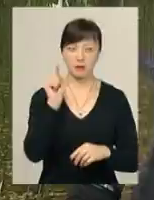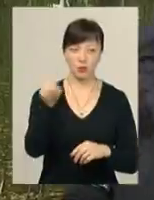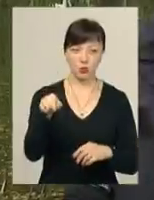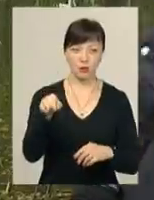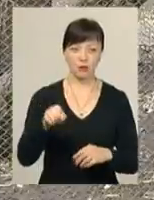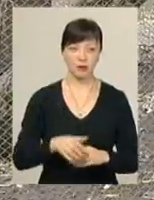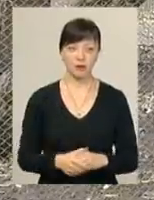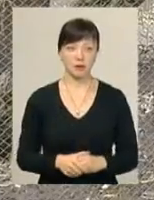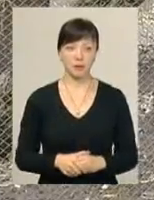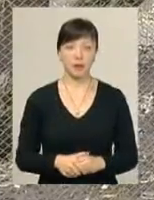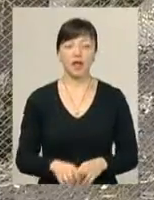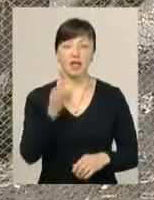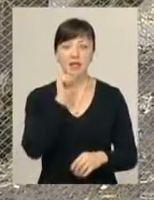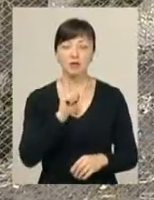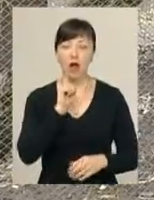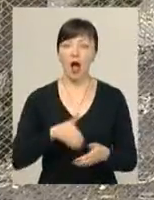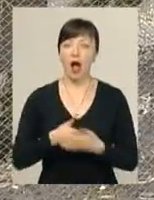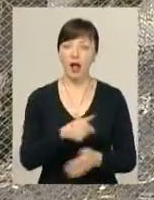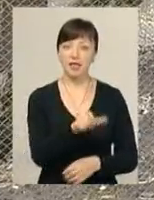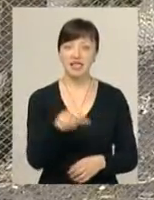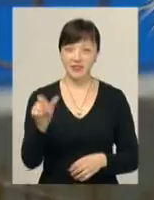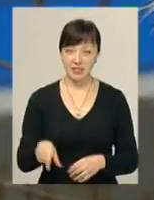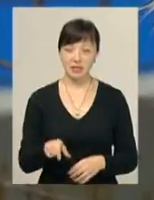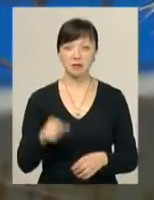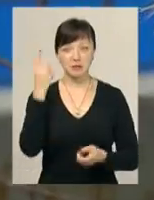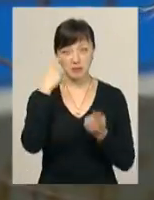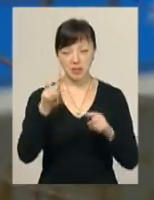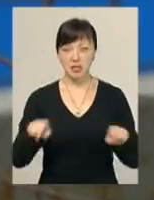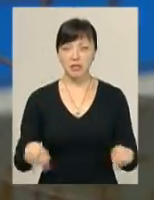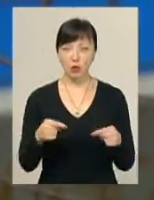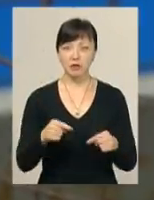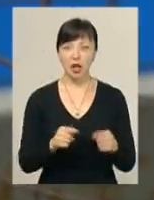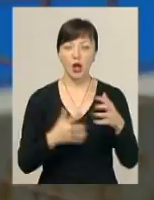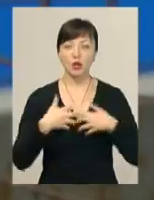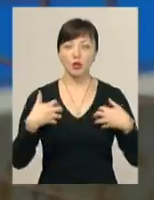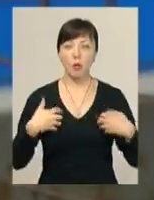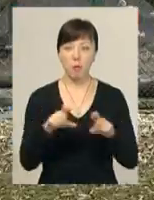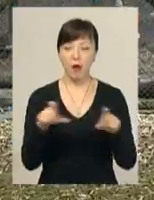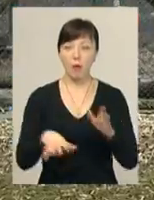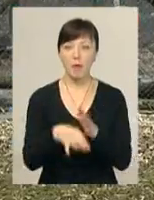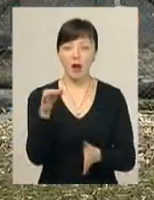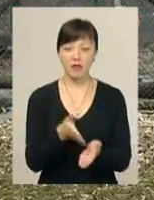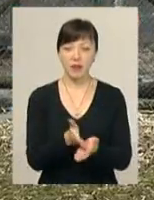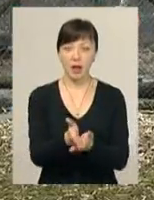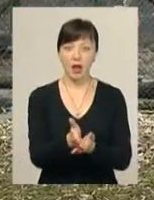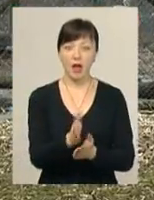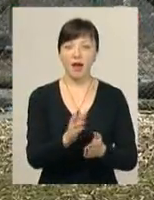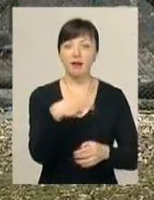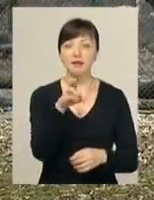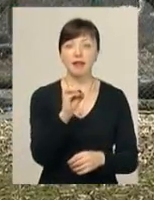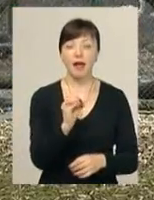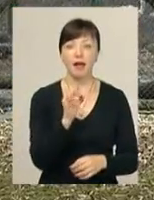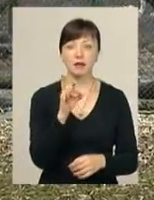наприклад. Тим часом громадські активісти, які і стали ініціаторами створення зоопарку, все ж обирають варіант з дендропарком.